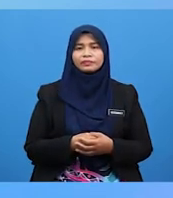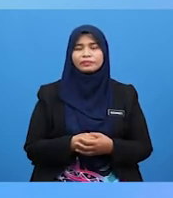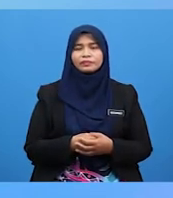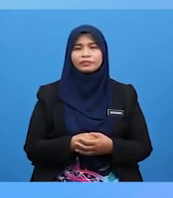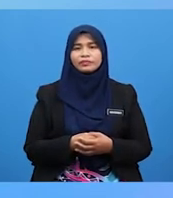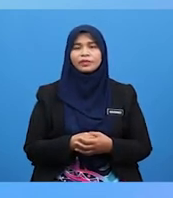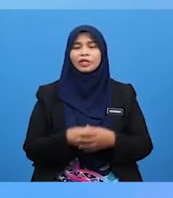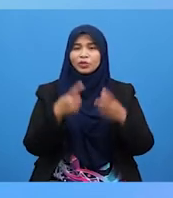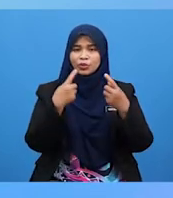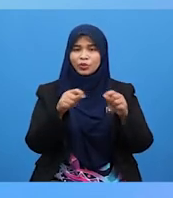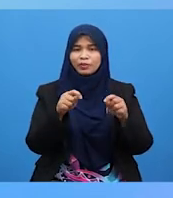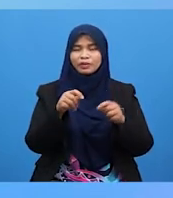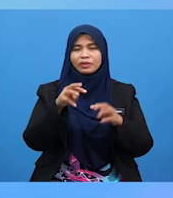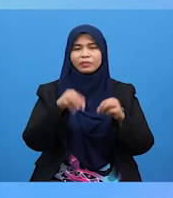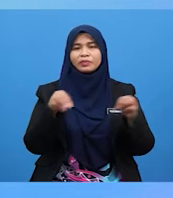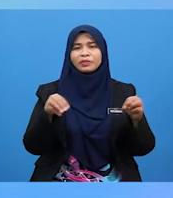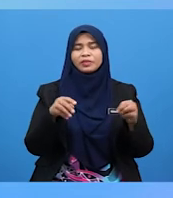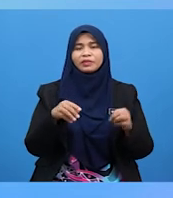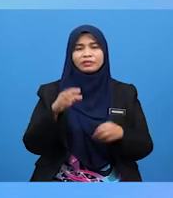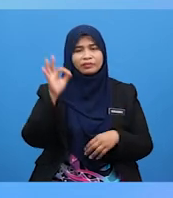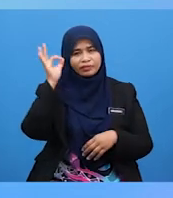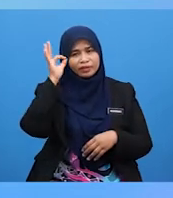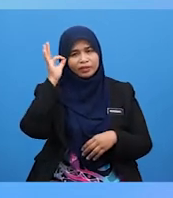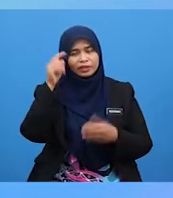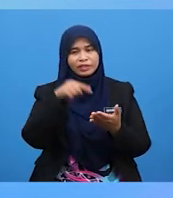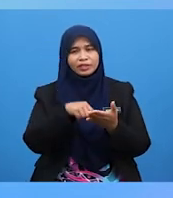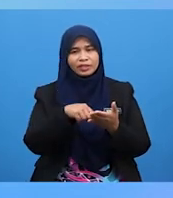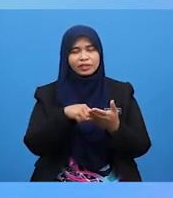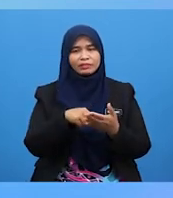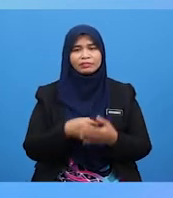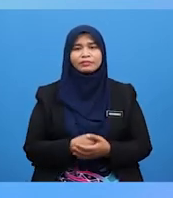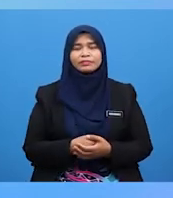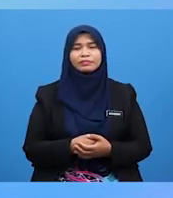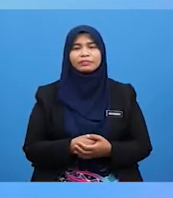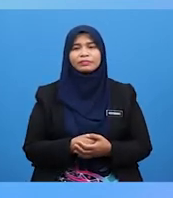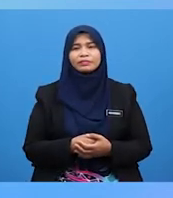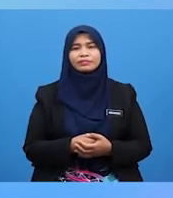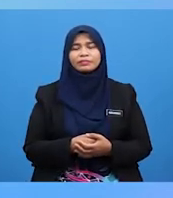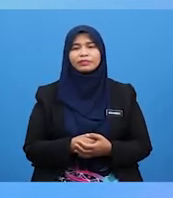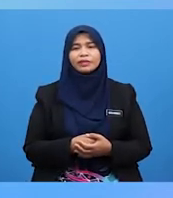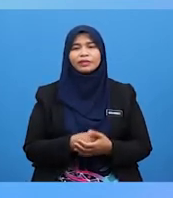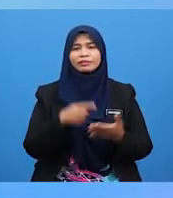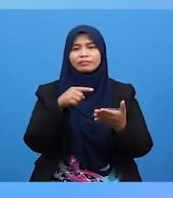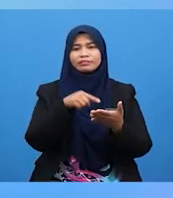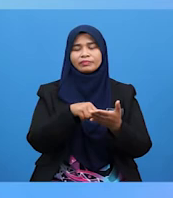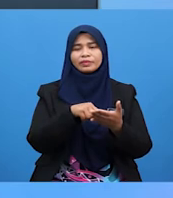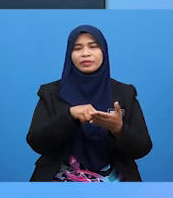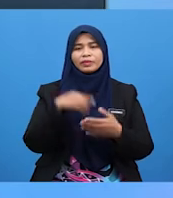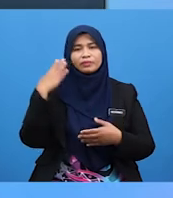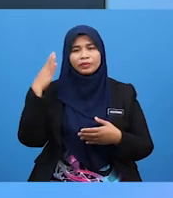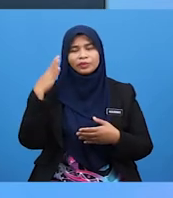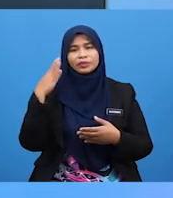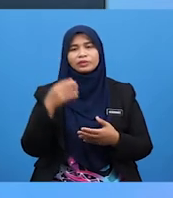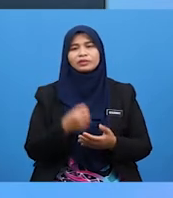Cuba Murid-murid Teka Ini Adalah Bunyi Apa Ini Adalah